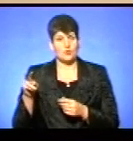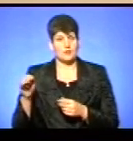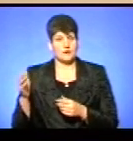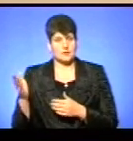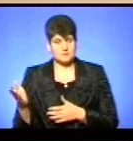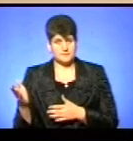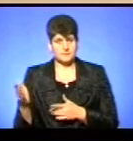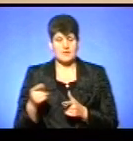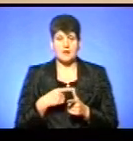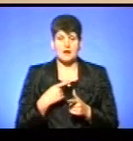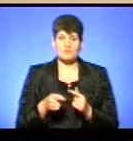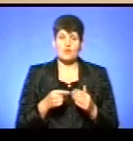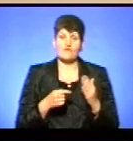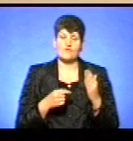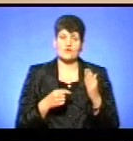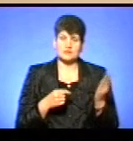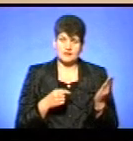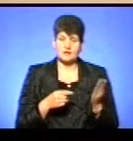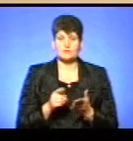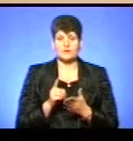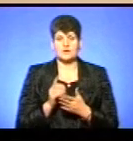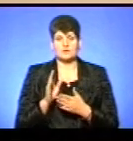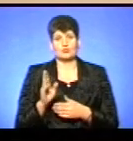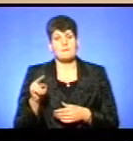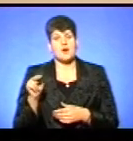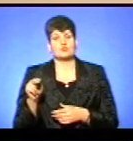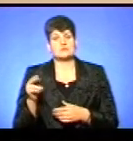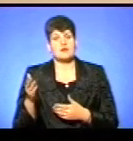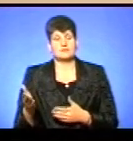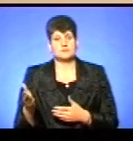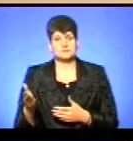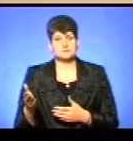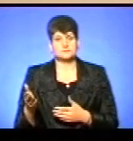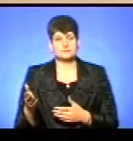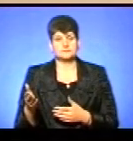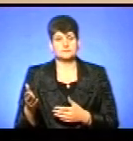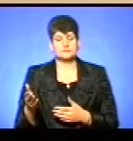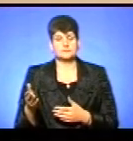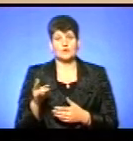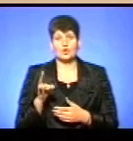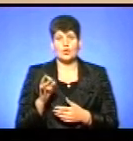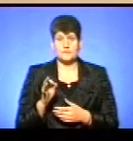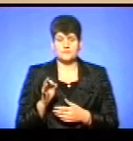або вони повинні стати православними. Але